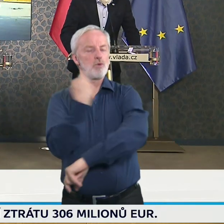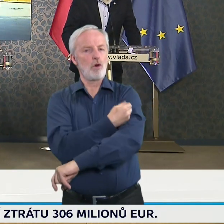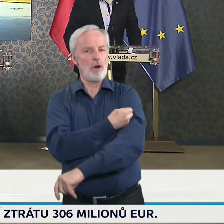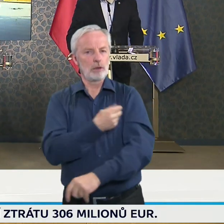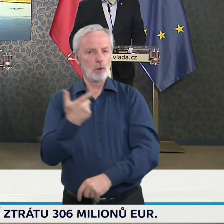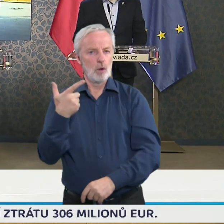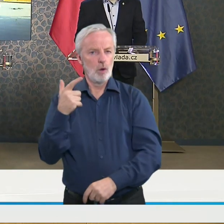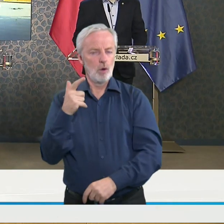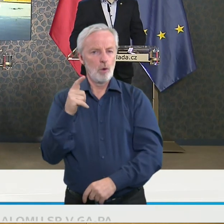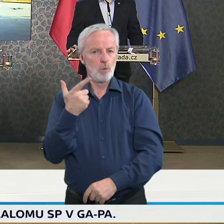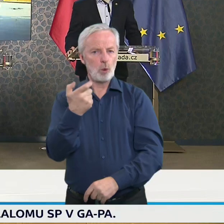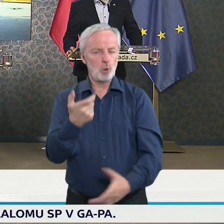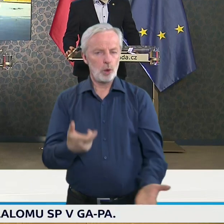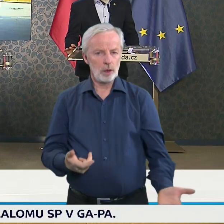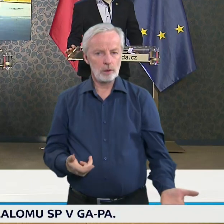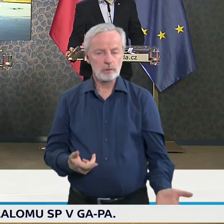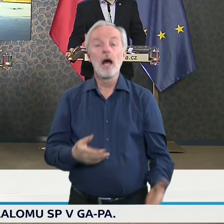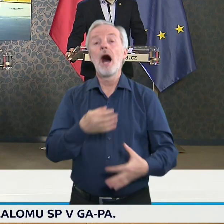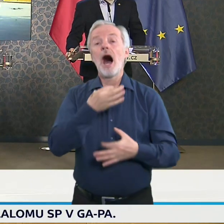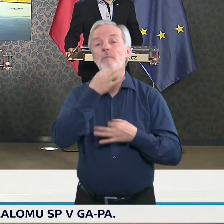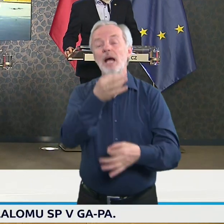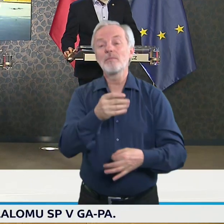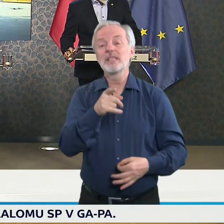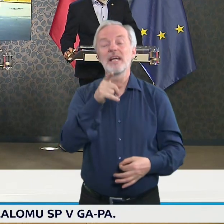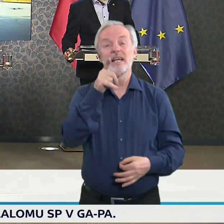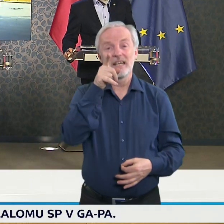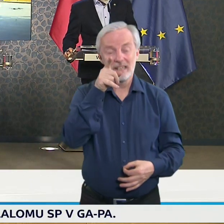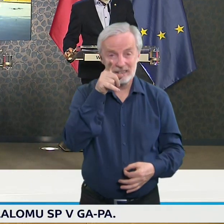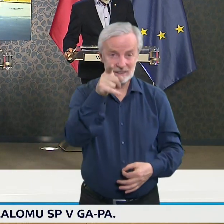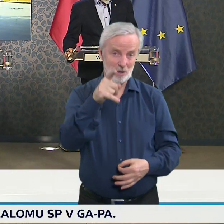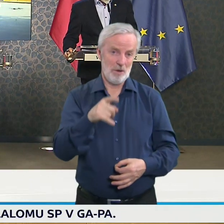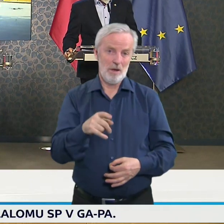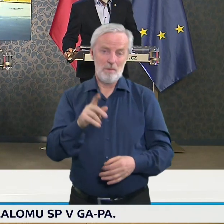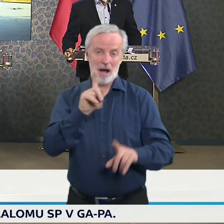jaký názor má na to, co říká jeho předchůdce? Děkuji.